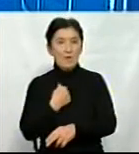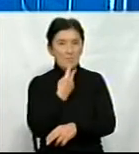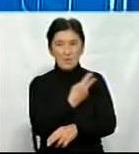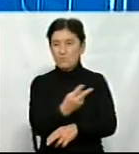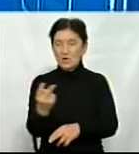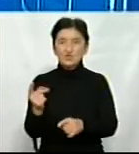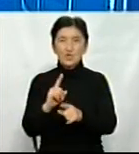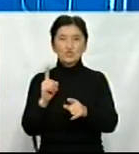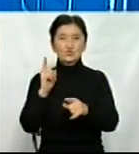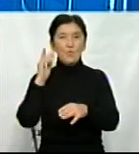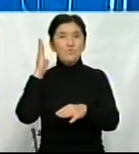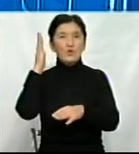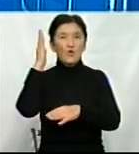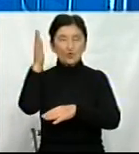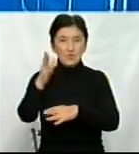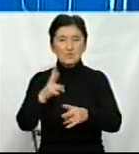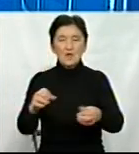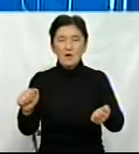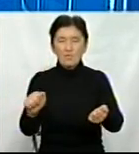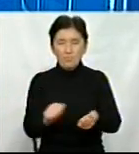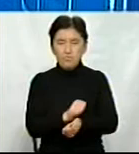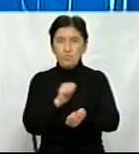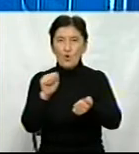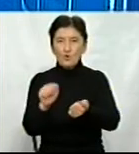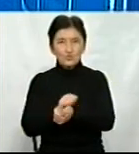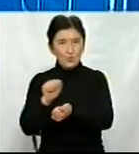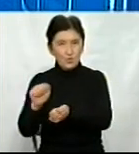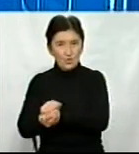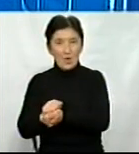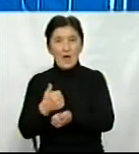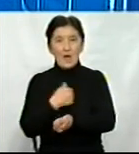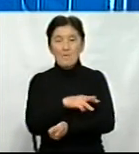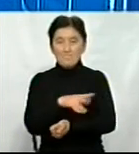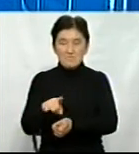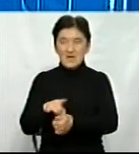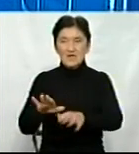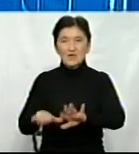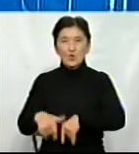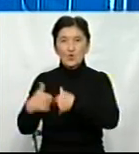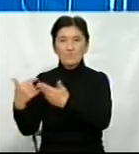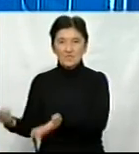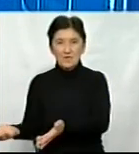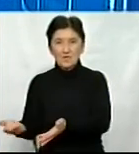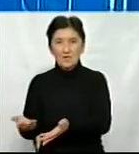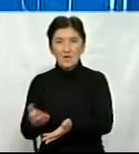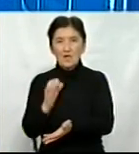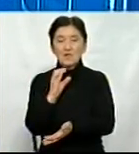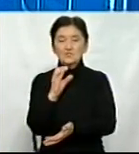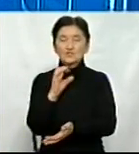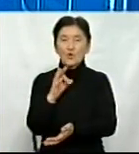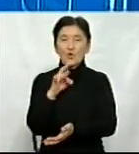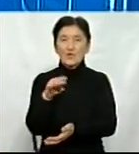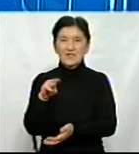йде на посуху. І ми рекомендували товаровиробникам, по-перше, звичайно, сорти гібриди, які більш стійкі до